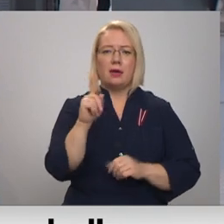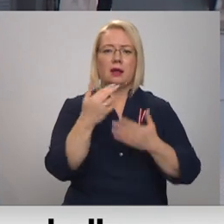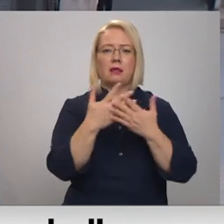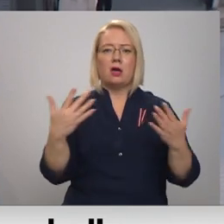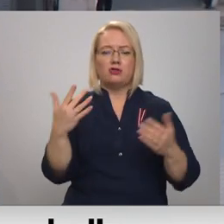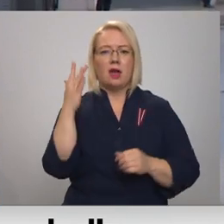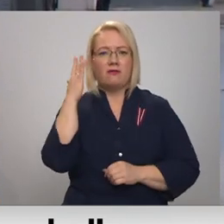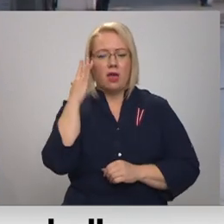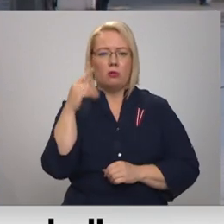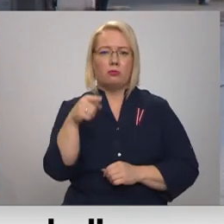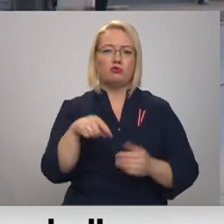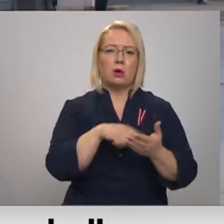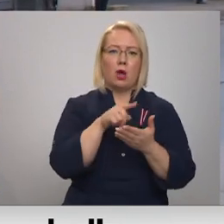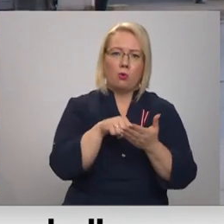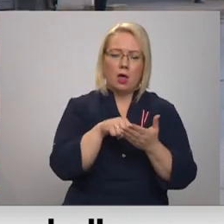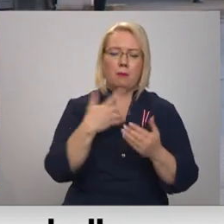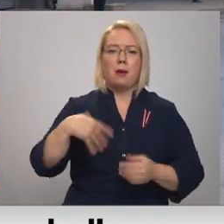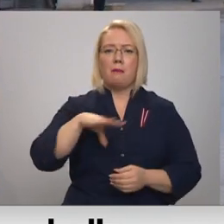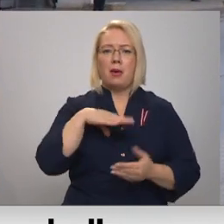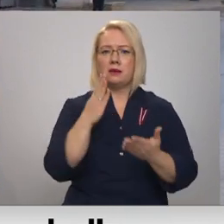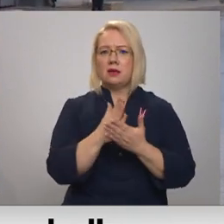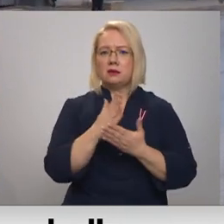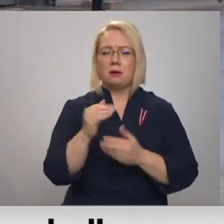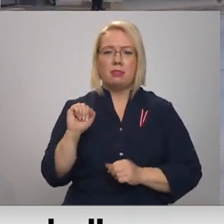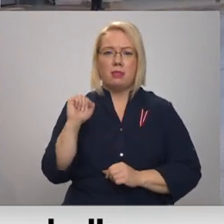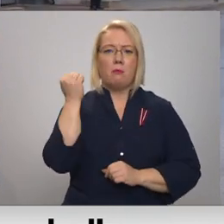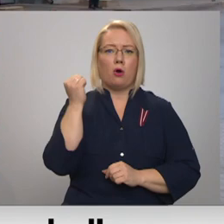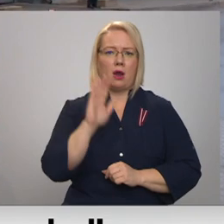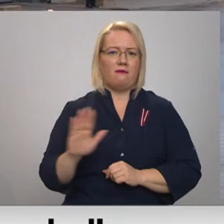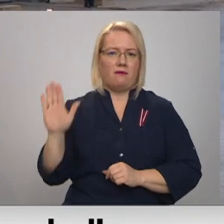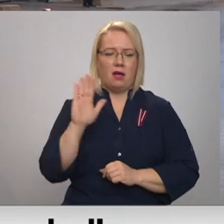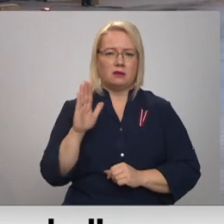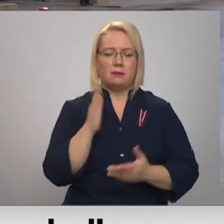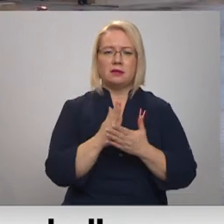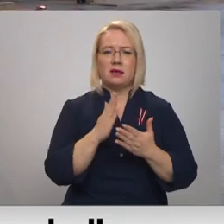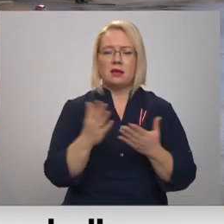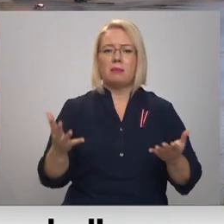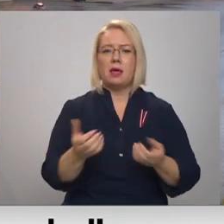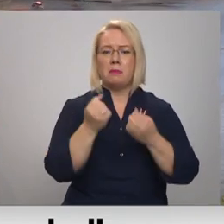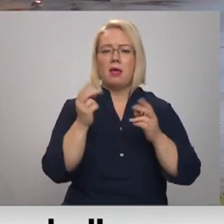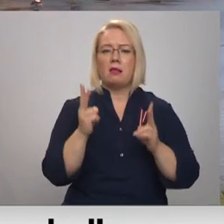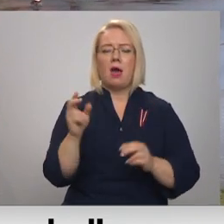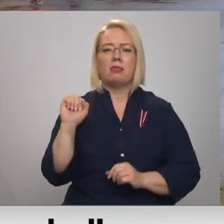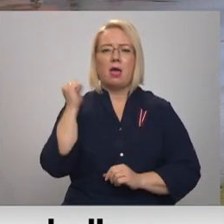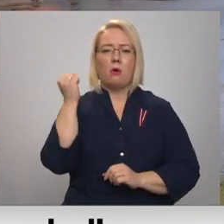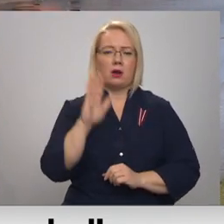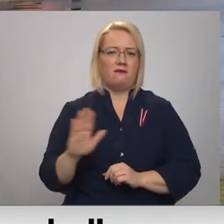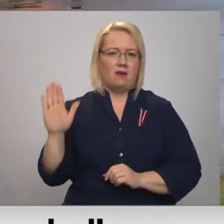viedokļi par šo jautājumu, bet mēs esam demokrātiski valsts. Mēs esam dibināti kā demokrātiski valsts.